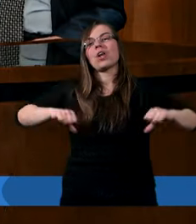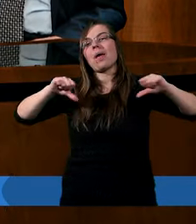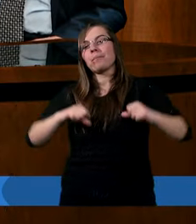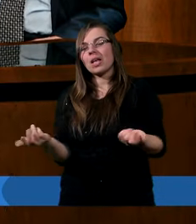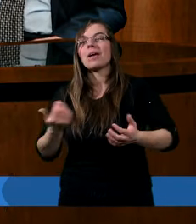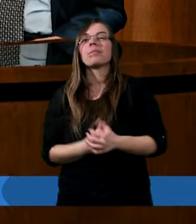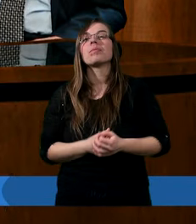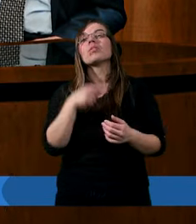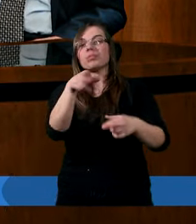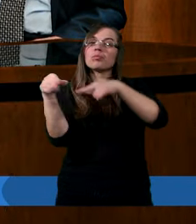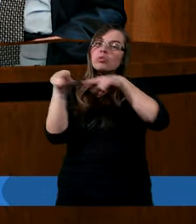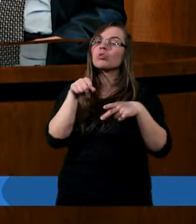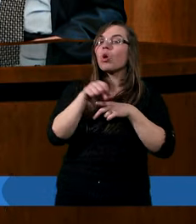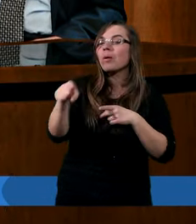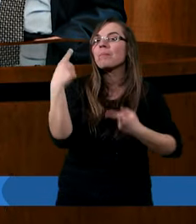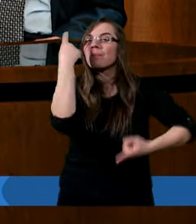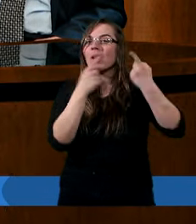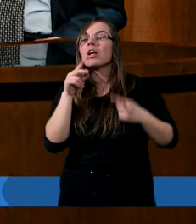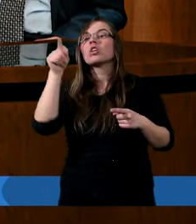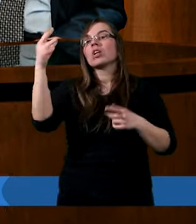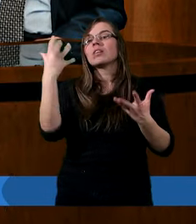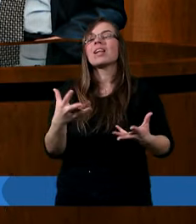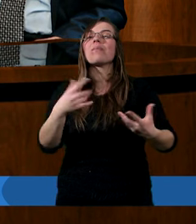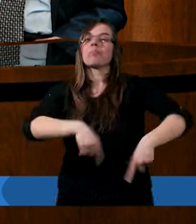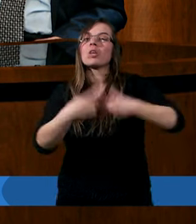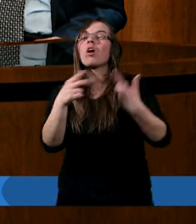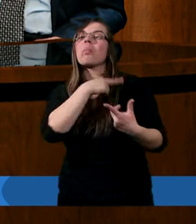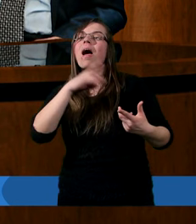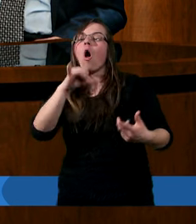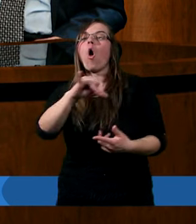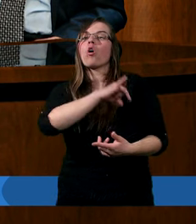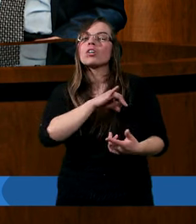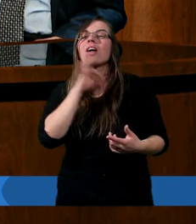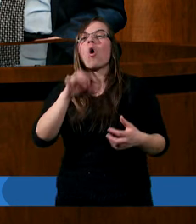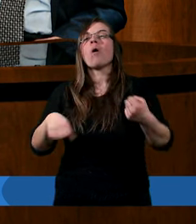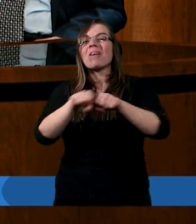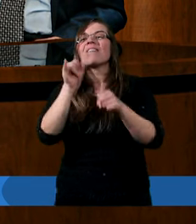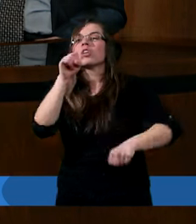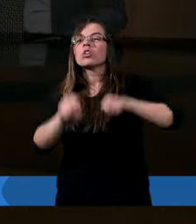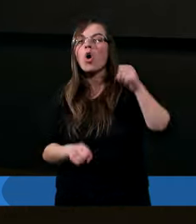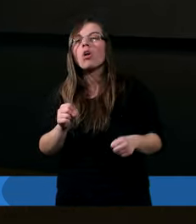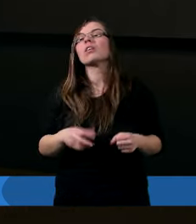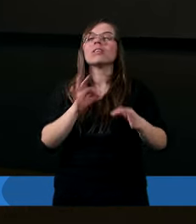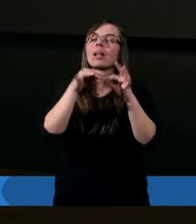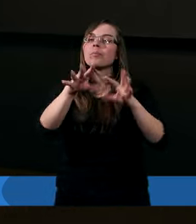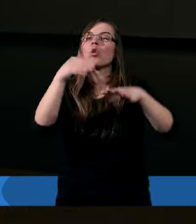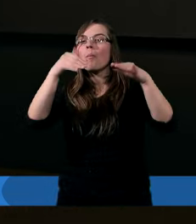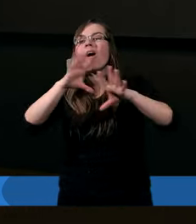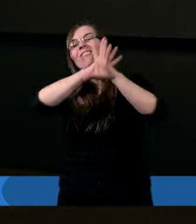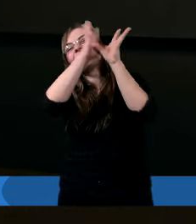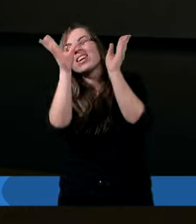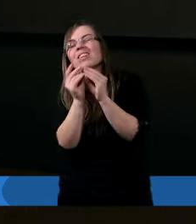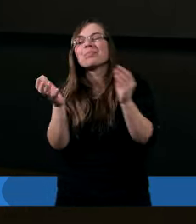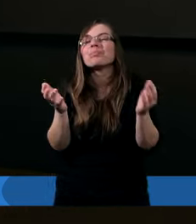Wróćmy do tej myśli, że On przekona świat o grzechu, sprawiedliwości i o sądzie. Gdybyśmy to mogli